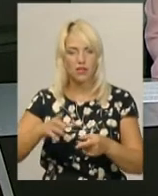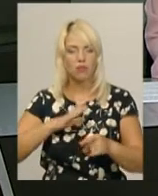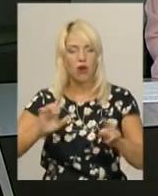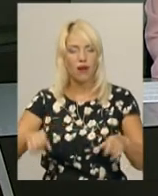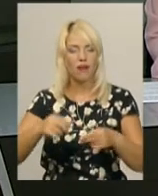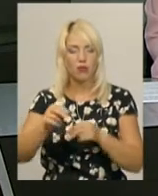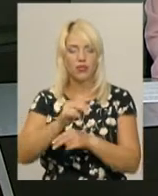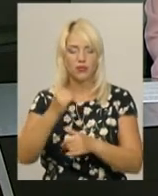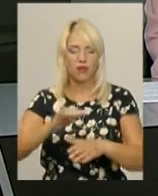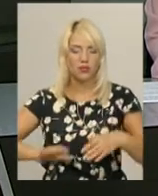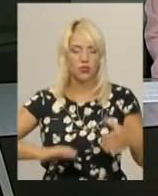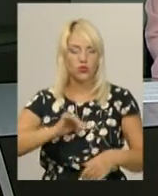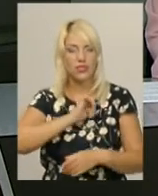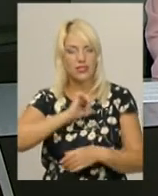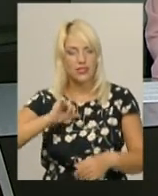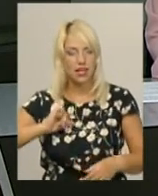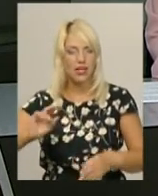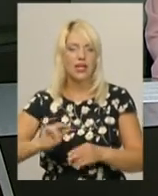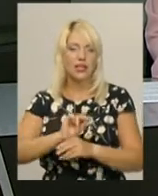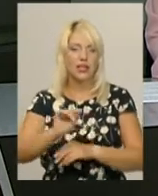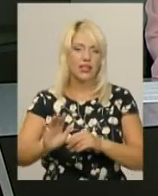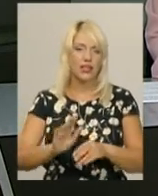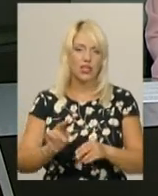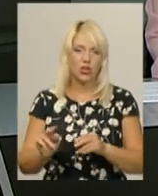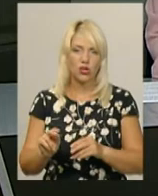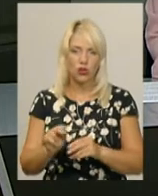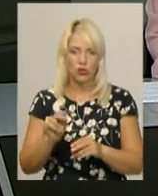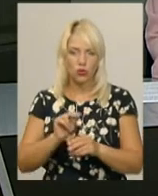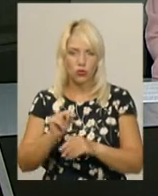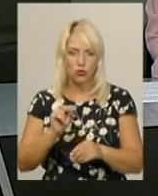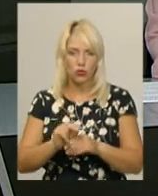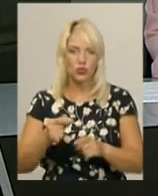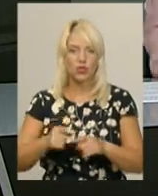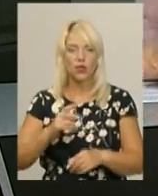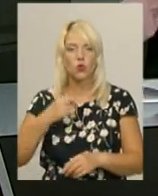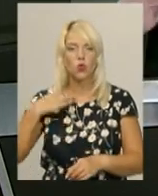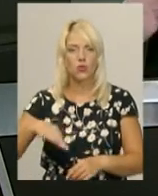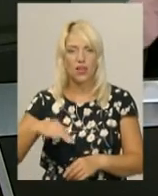тепер тренується сам та тренує курсантів Академії Державної прикордонної служби України.